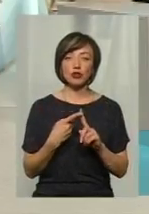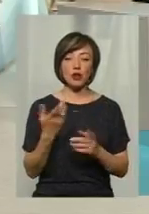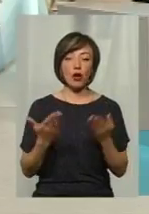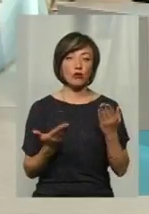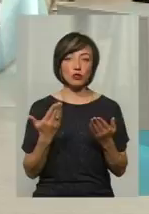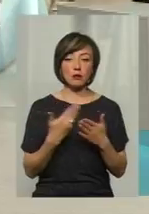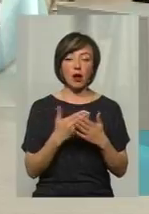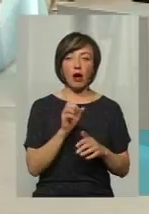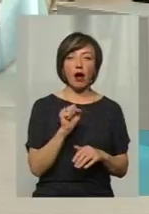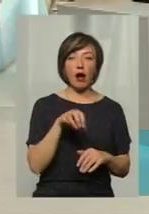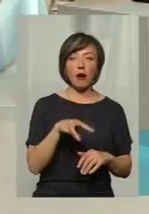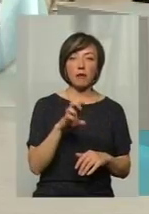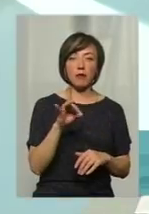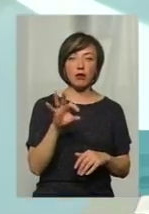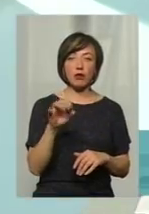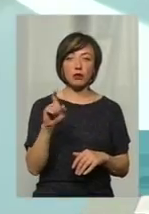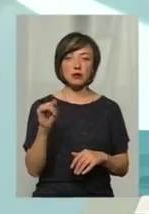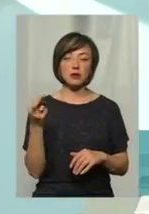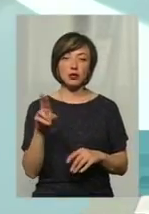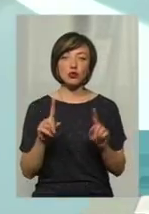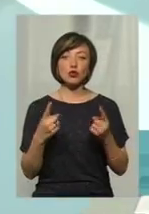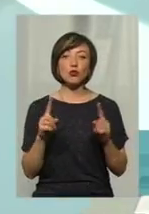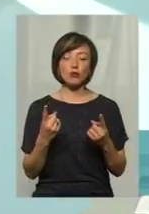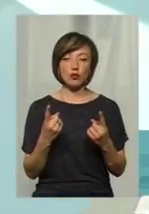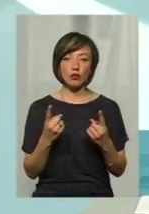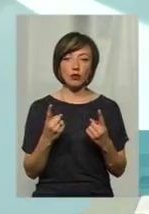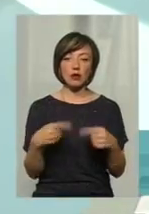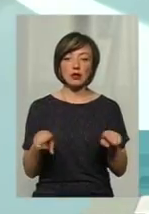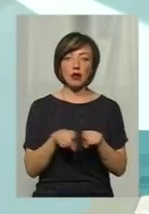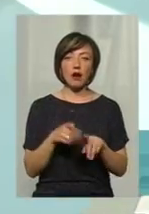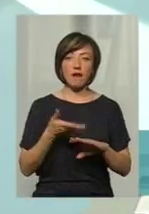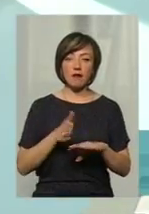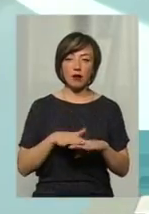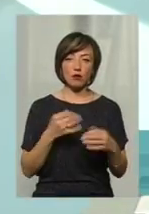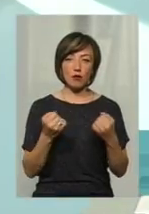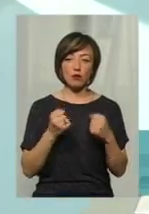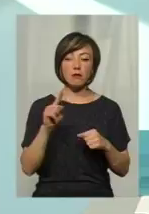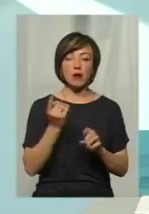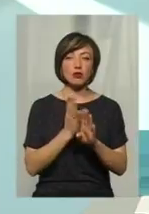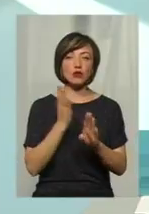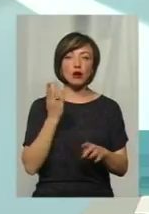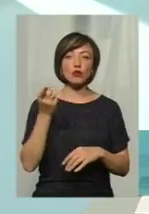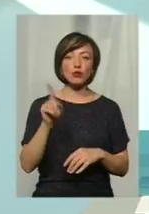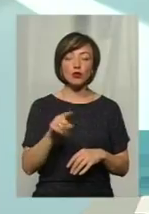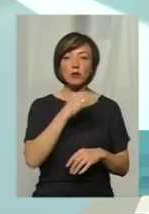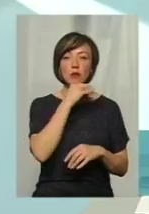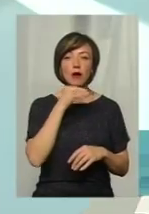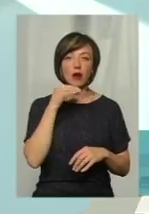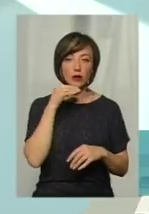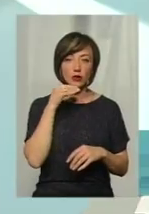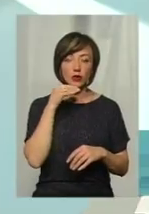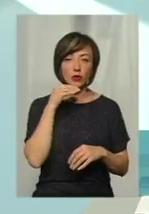якщо взяти амброзію полинолисту, чому він так важко з ним боротися? В першу чергу, тому що дуже багато